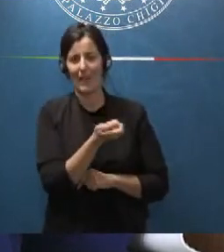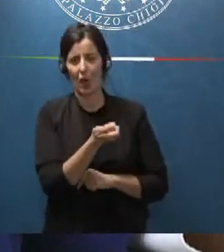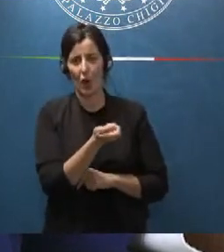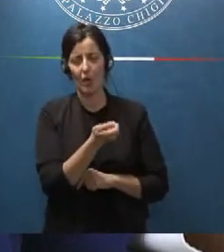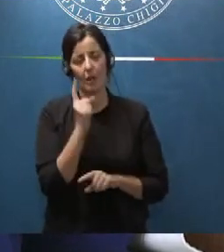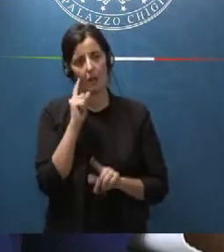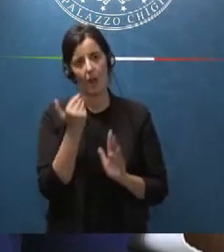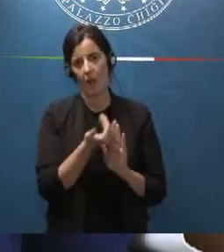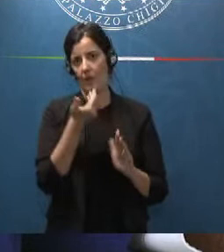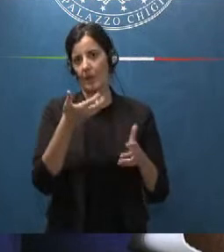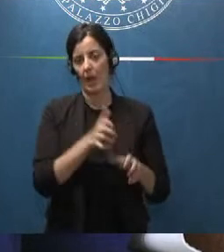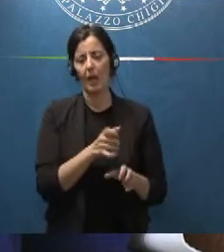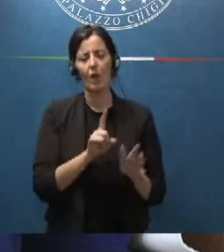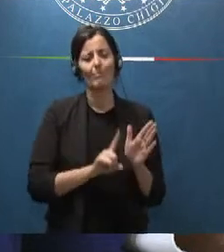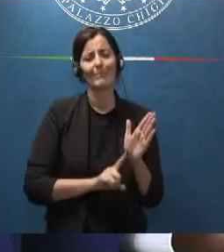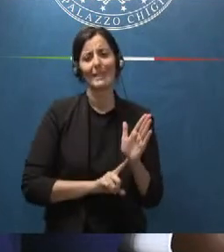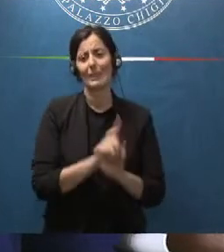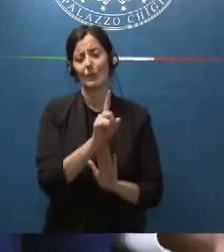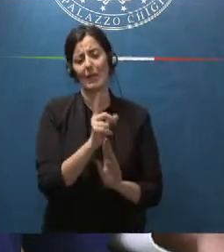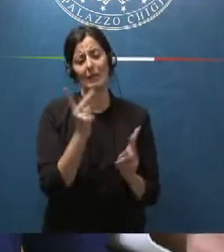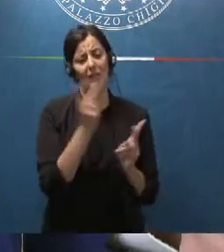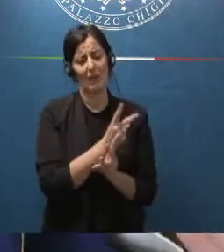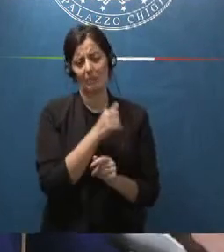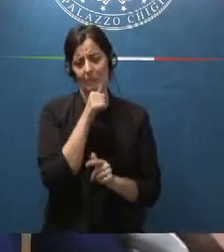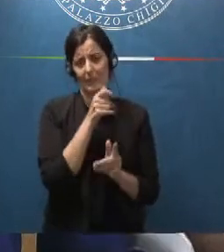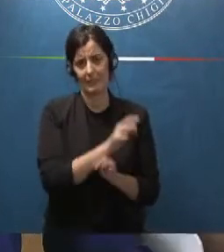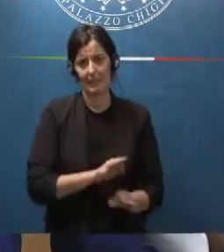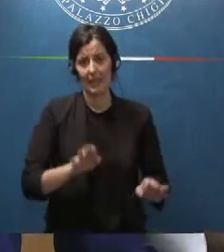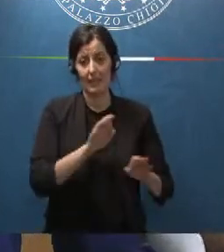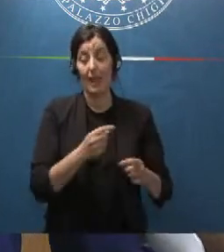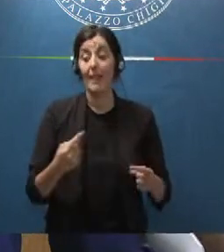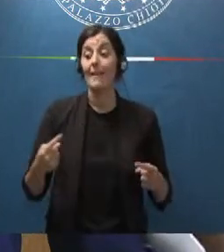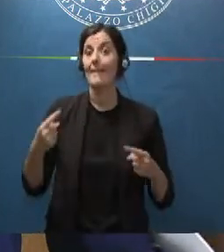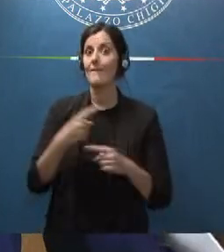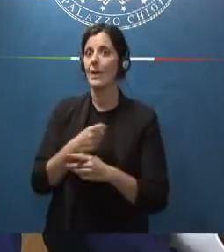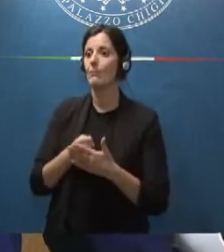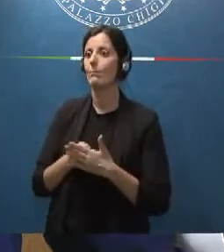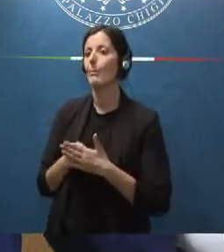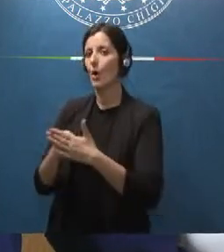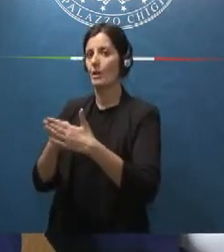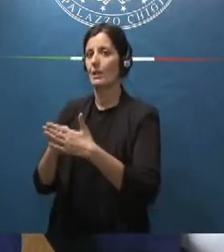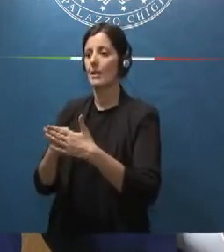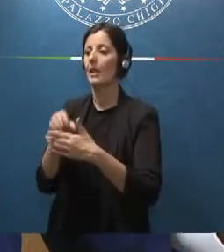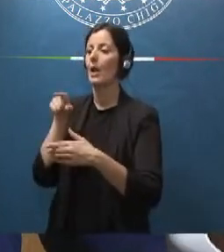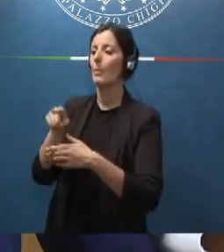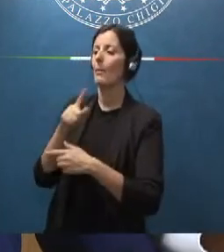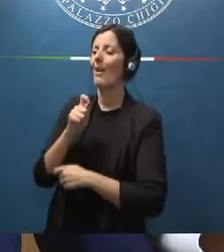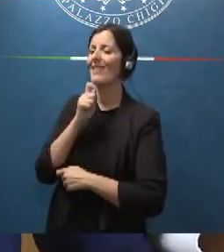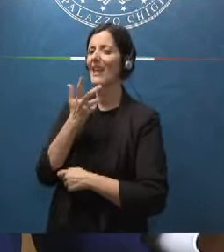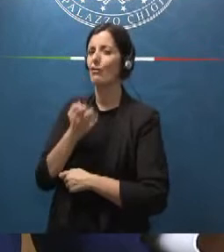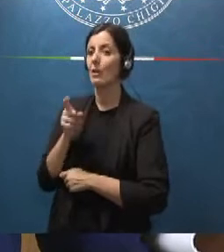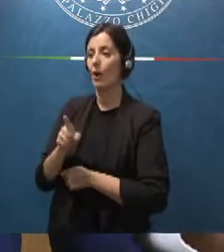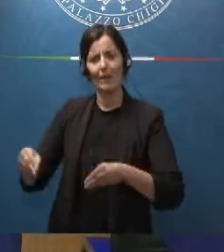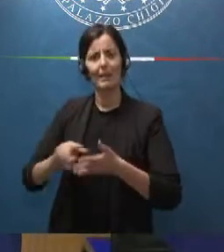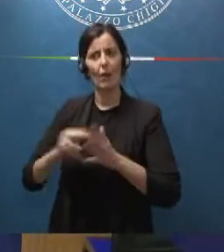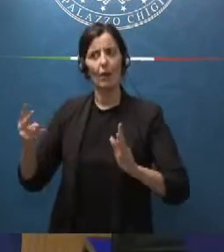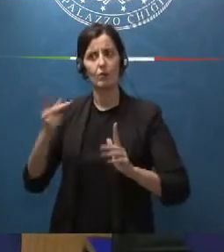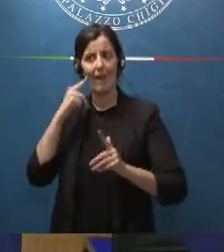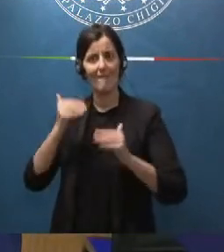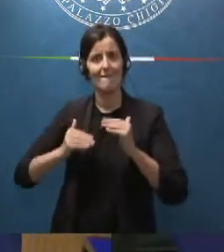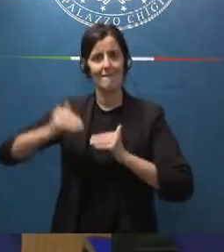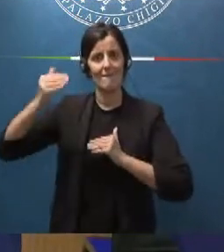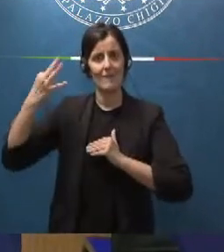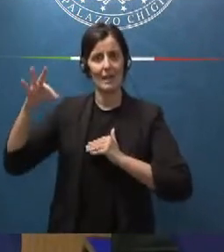con risultati assolutamente inutili e invece debba essere potenziata quella che si fa con strumenti tecnologici